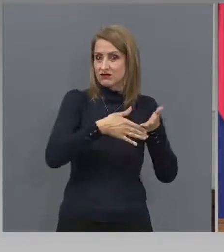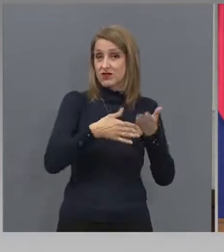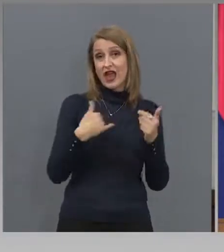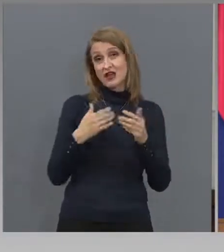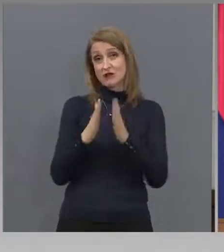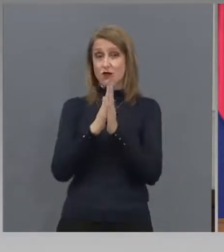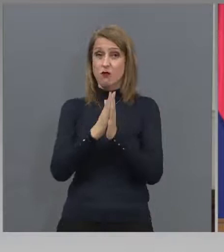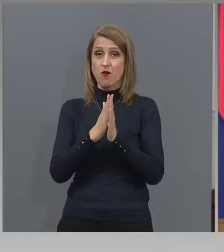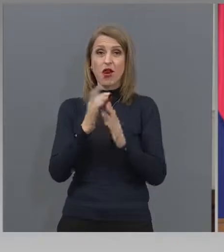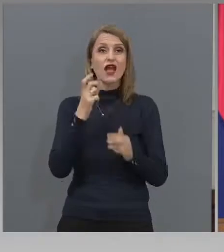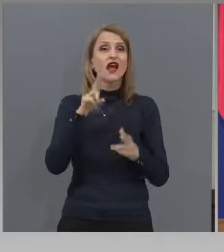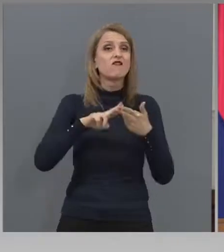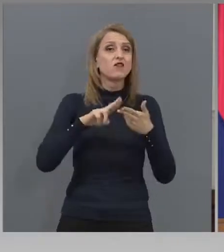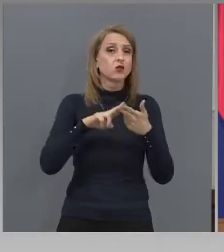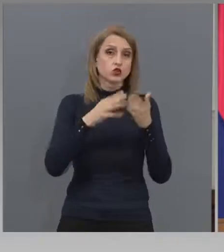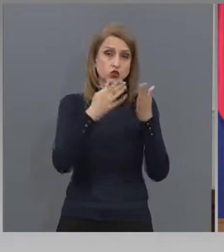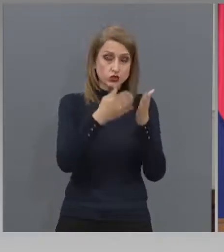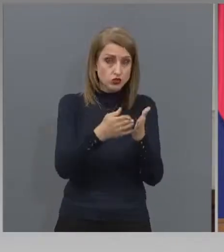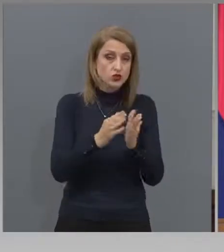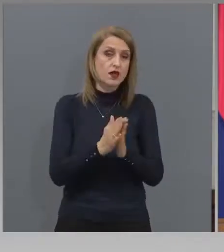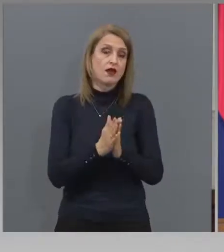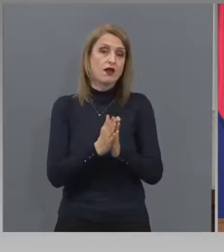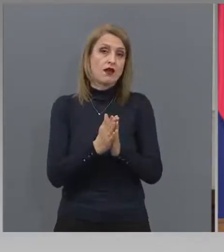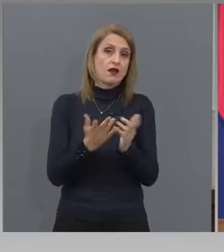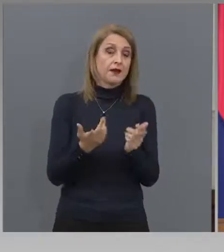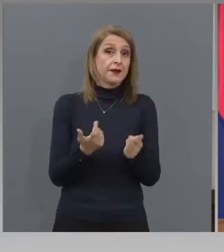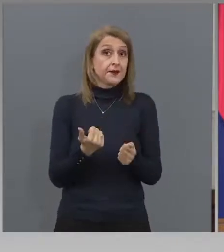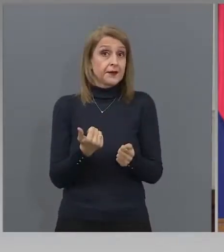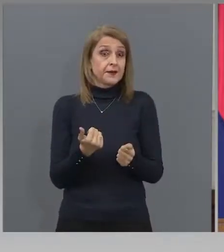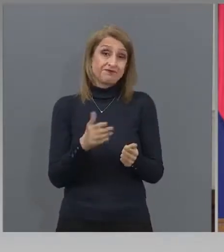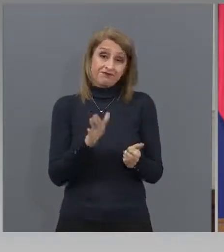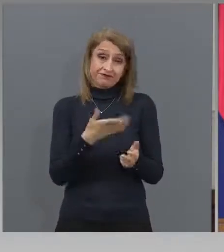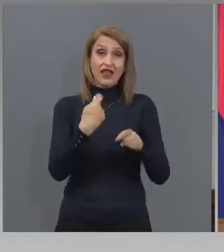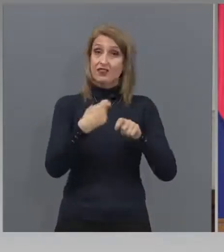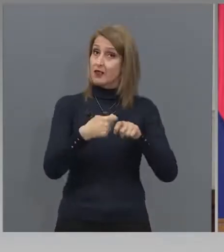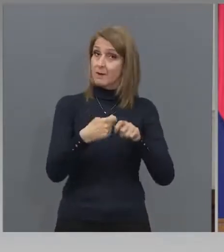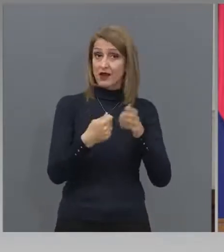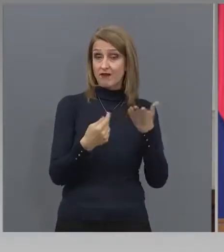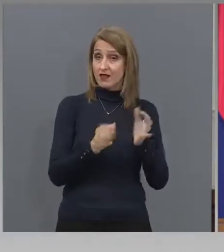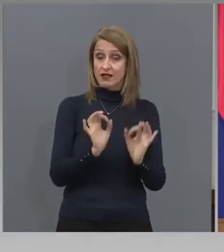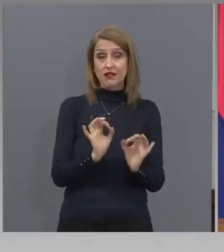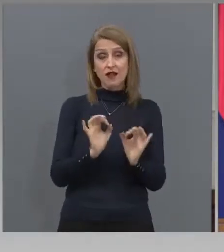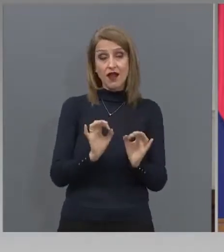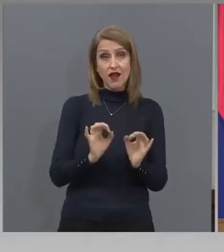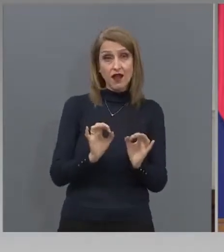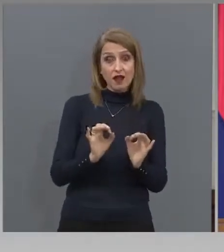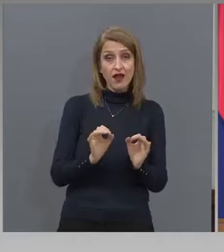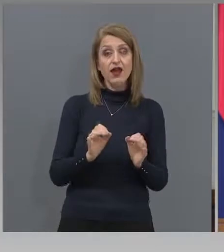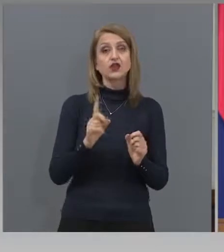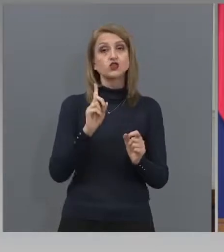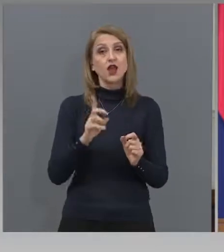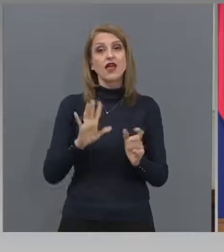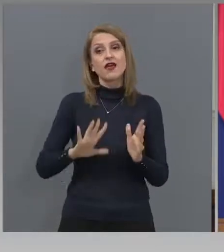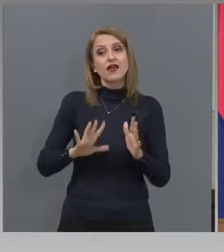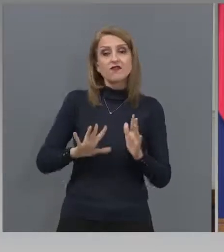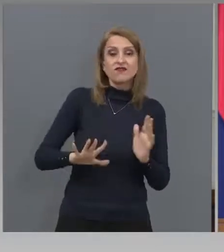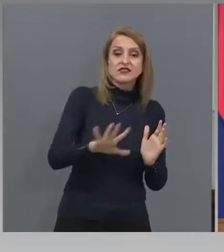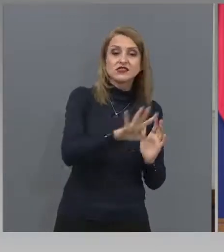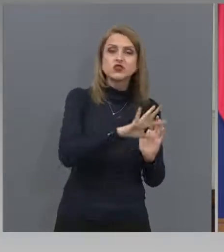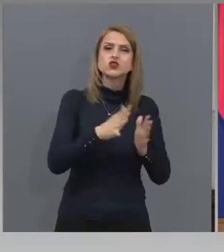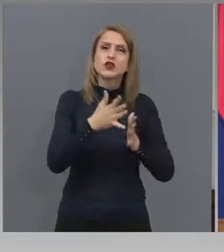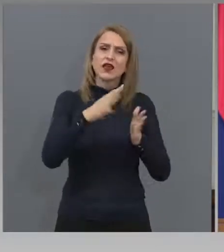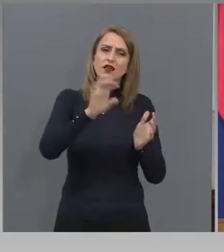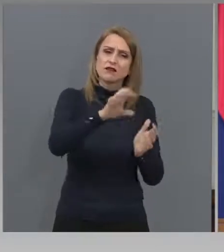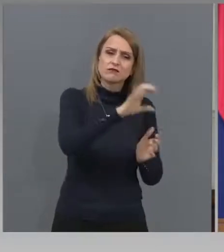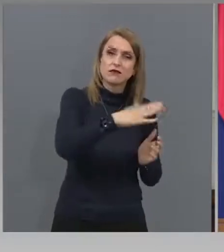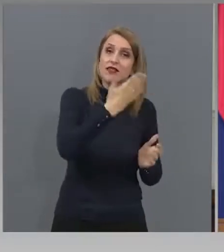да направят така всички, че народите от Западните Балкани да чуят